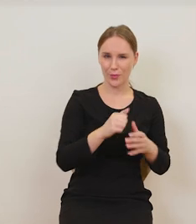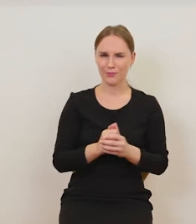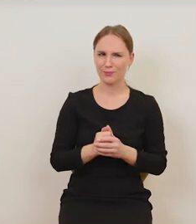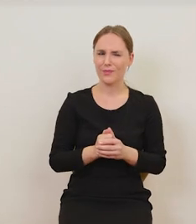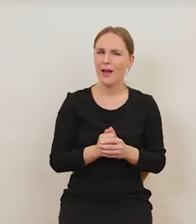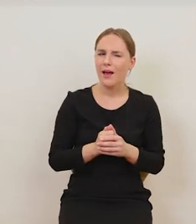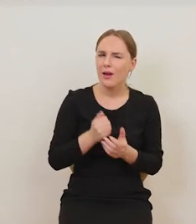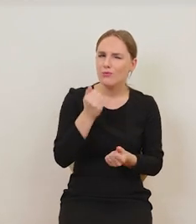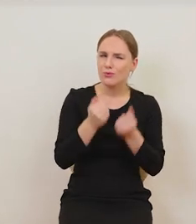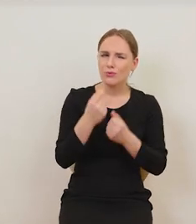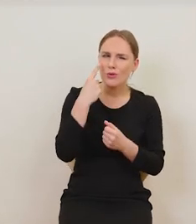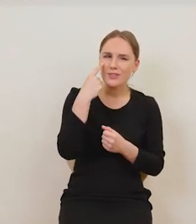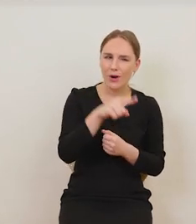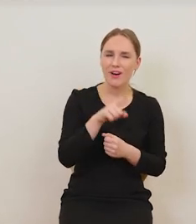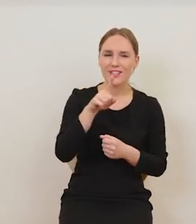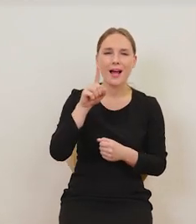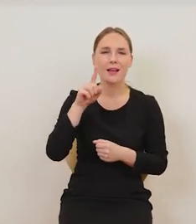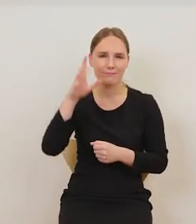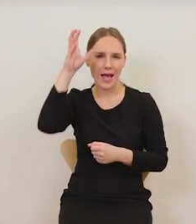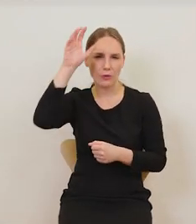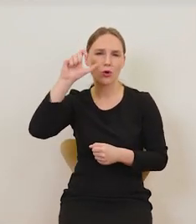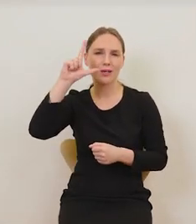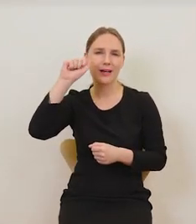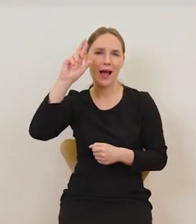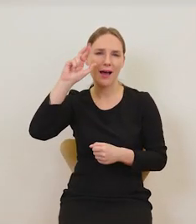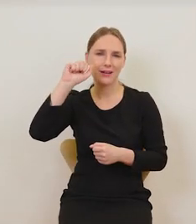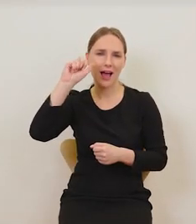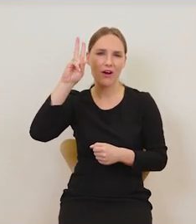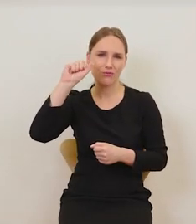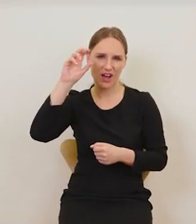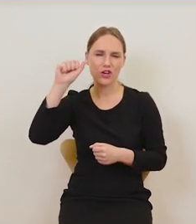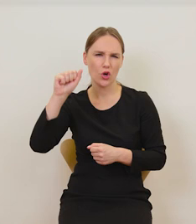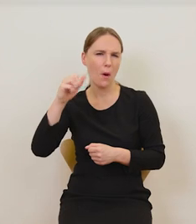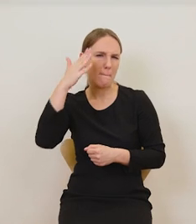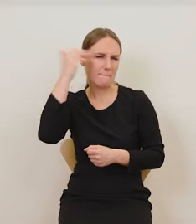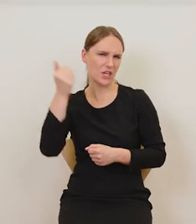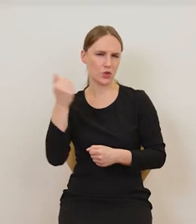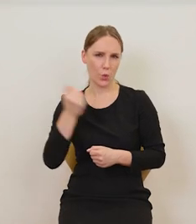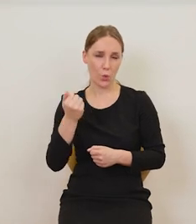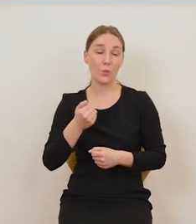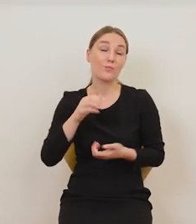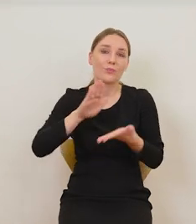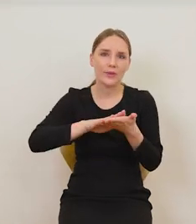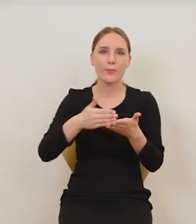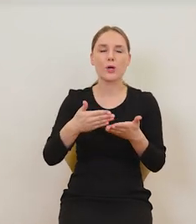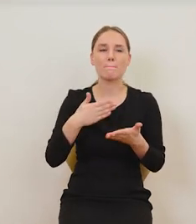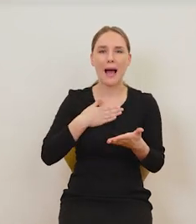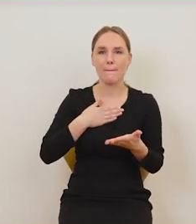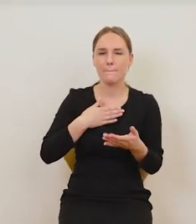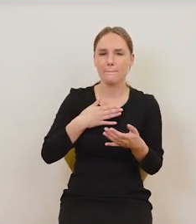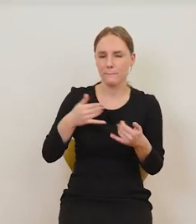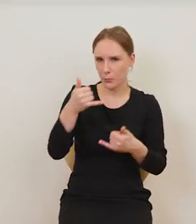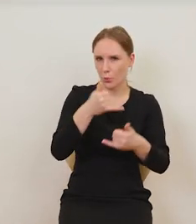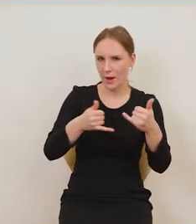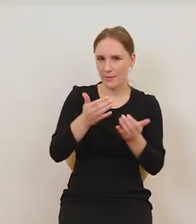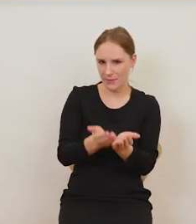to dostrzec, ale Caravaggio był takim mistrzem, że nawet jak trzymamy jakiś płyn w naczyniu, to